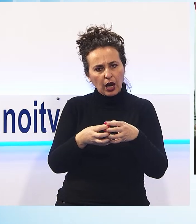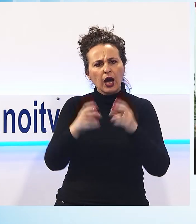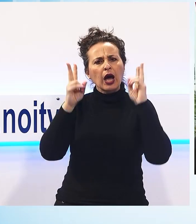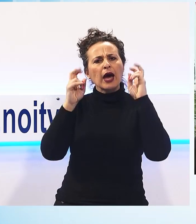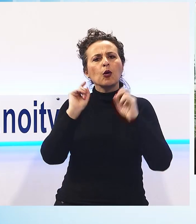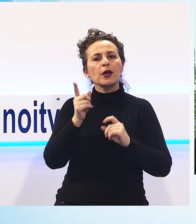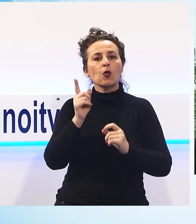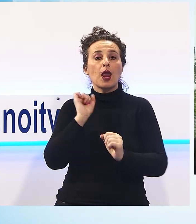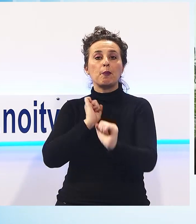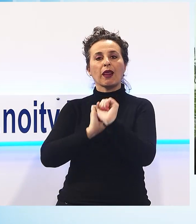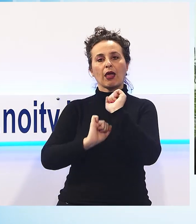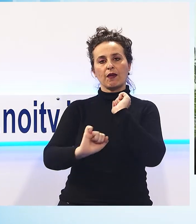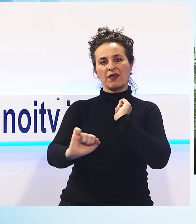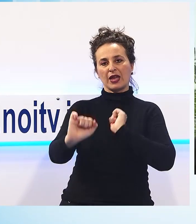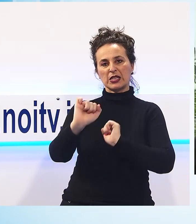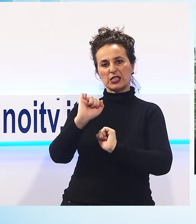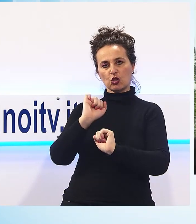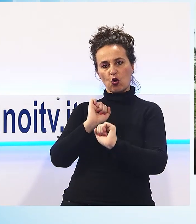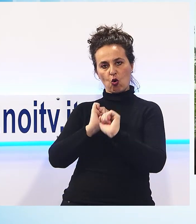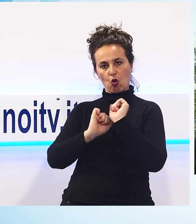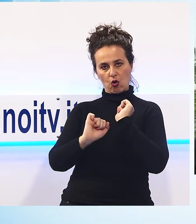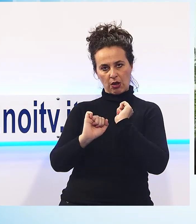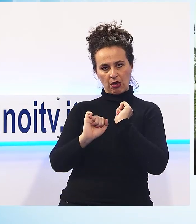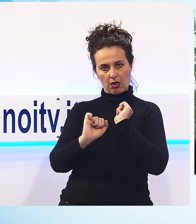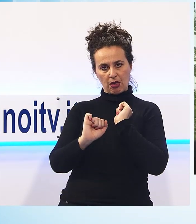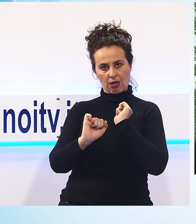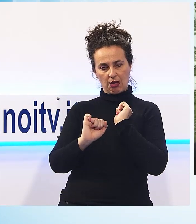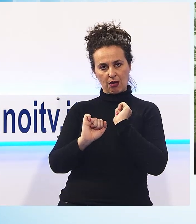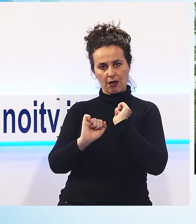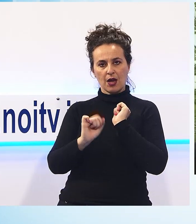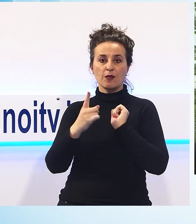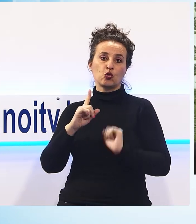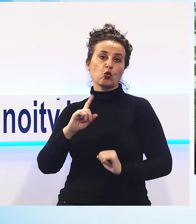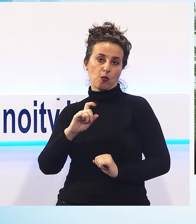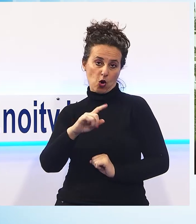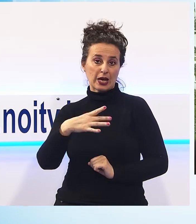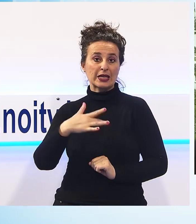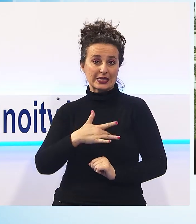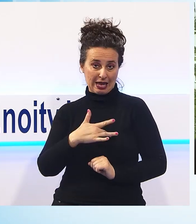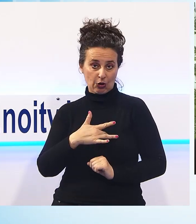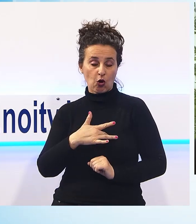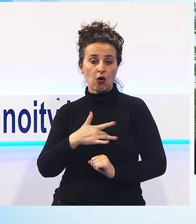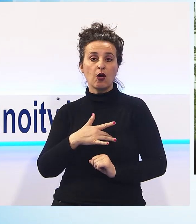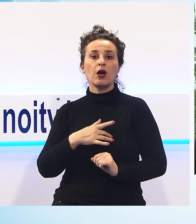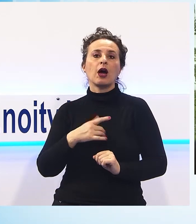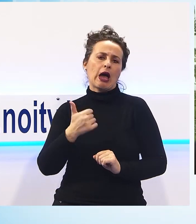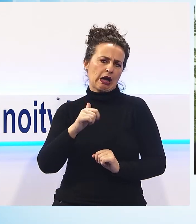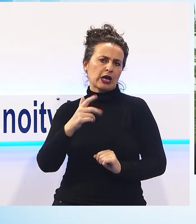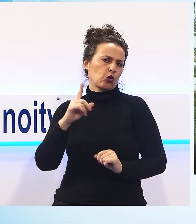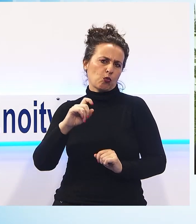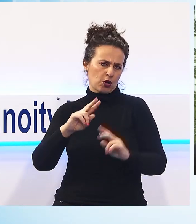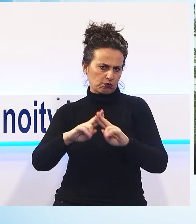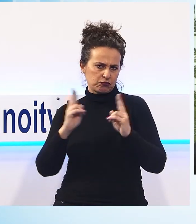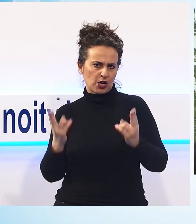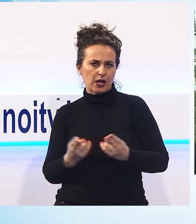prevenzione di quello che sono tutto il mondo ovviamente della parte dei tumori al seno e non solo, quindi sostenendo l